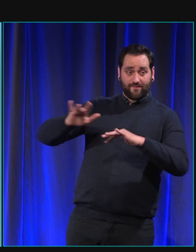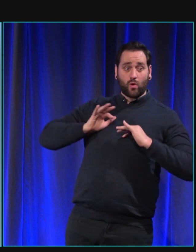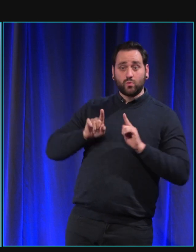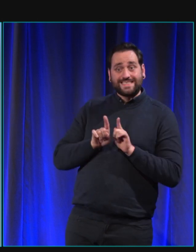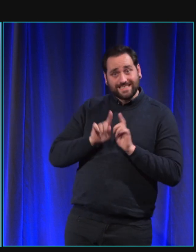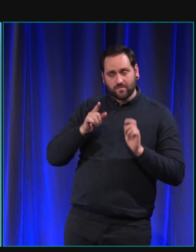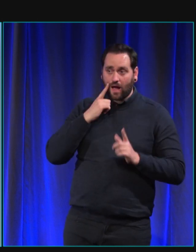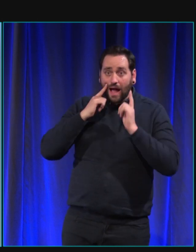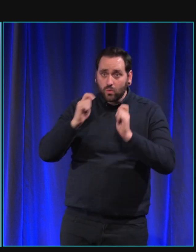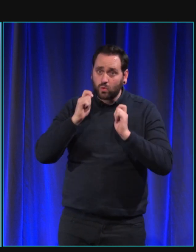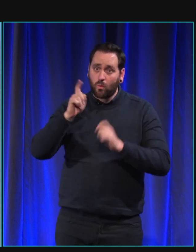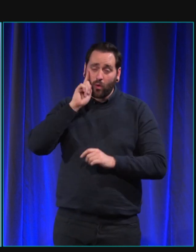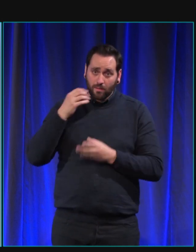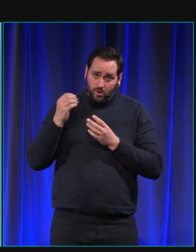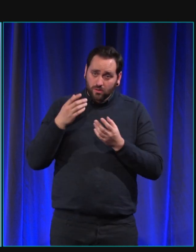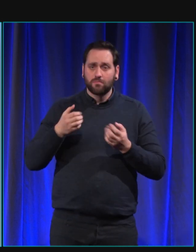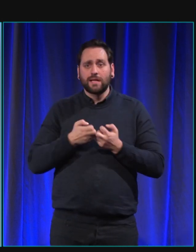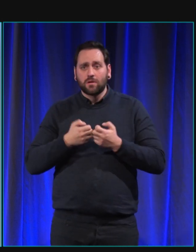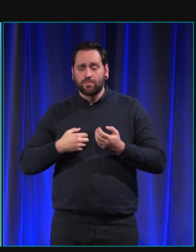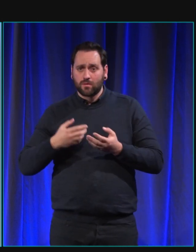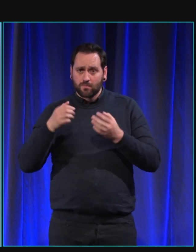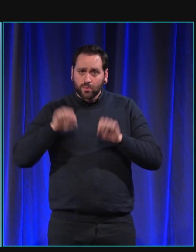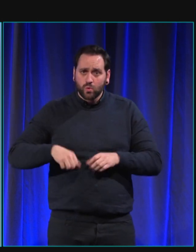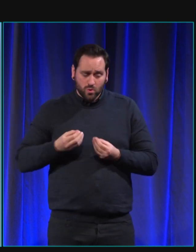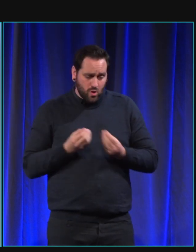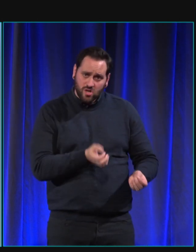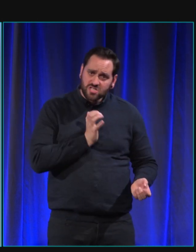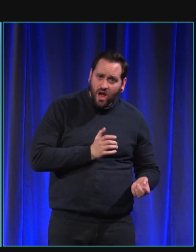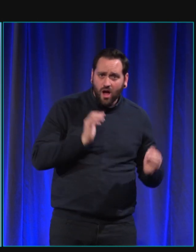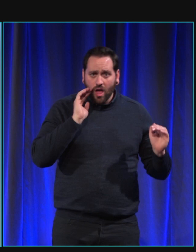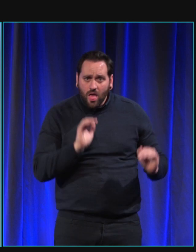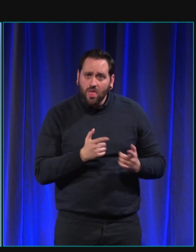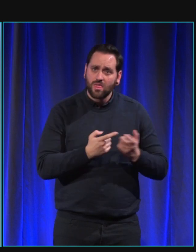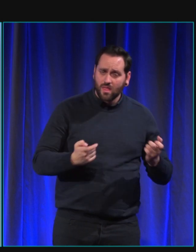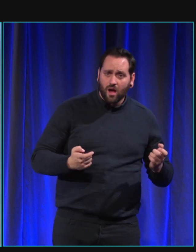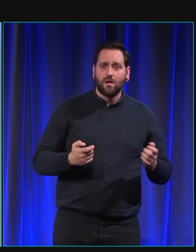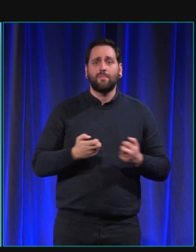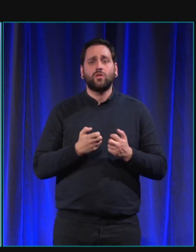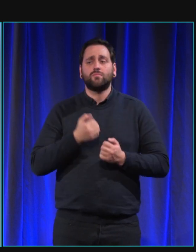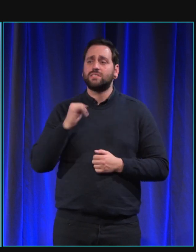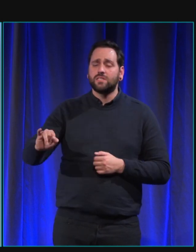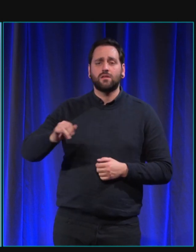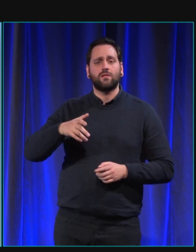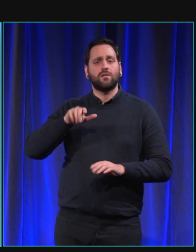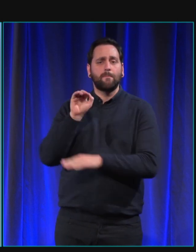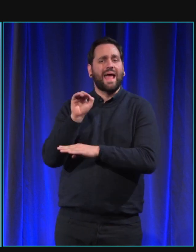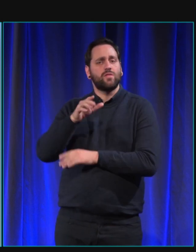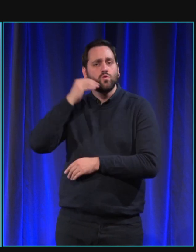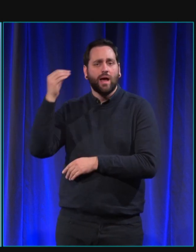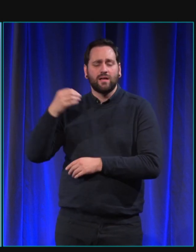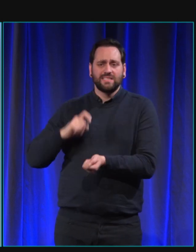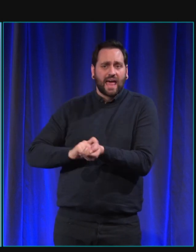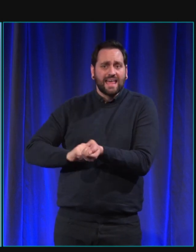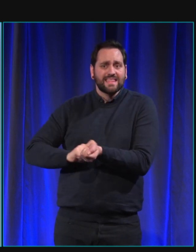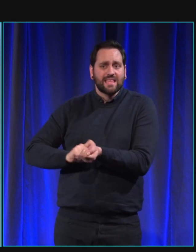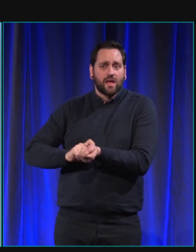vigilant à ça. En effet, des études montraient que les performances d'un chien peuvent diminuer si le propriétaire est stressé à ses